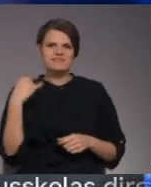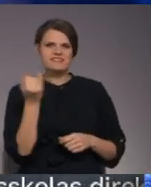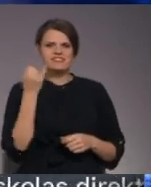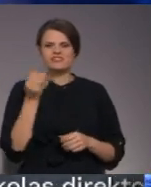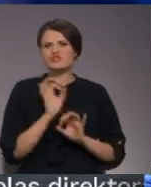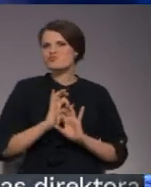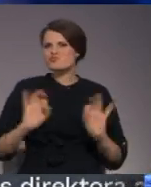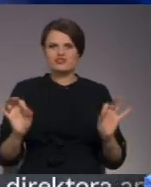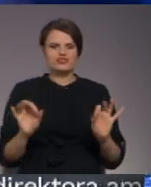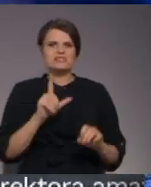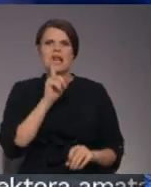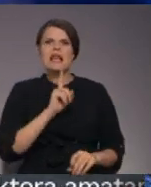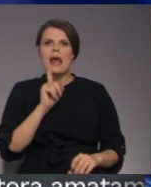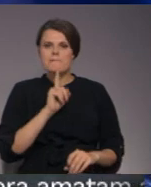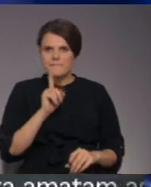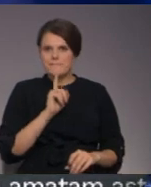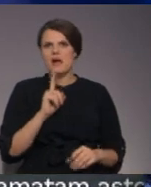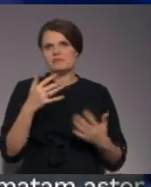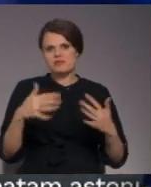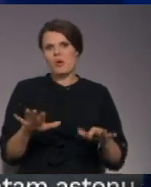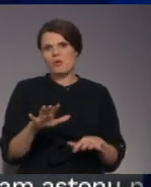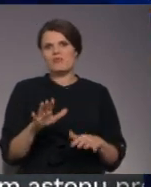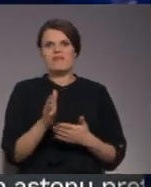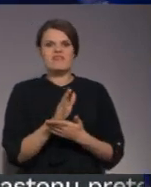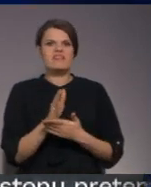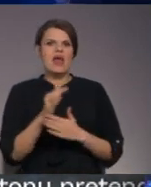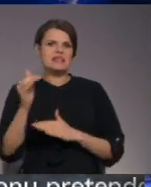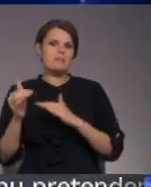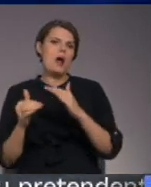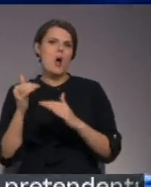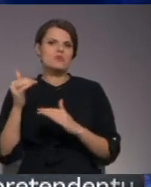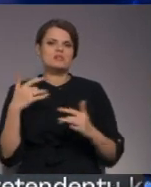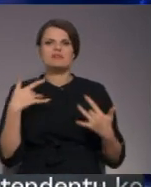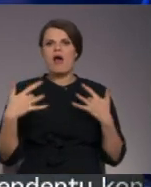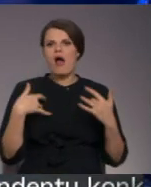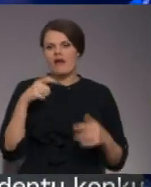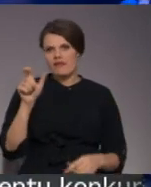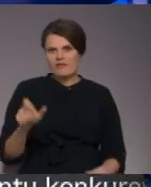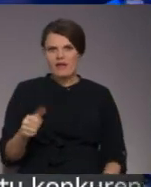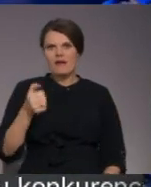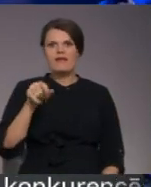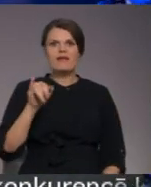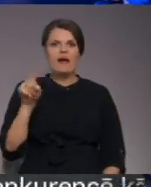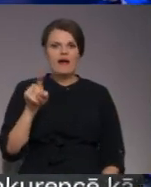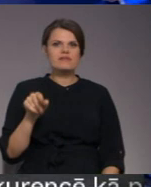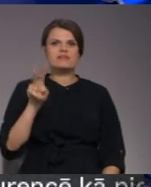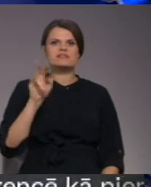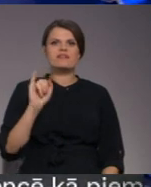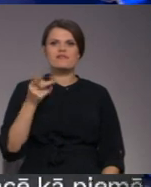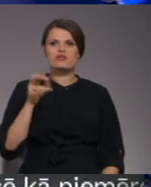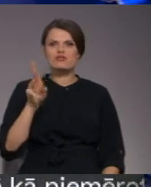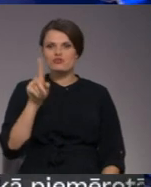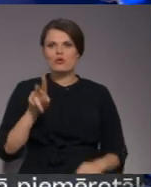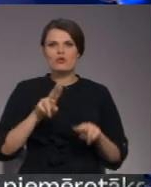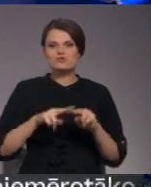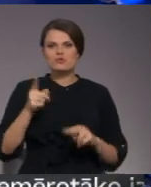brīnišķīgi. Liepājas, gan jāsaka, nu jau laikam vidējās pālsts aktieri, Gatis, Maliks, Viktors Ellers un Sandis